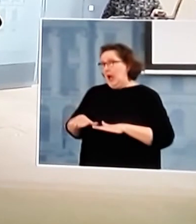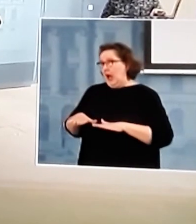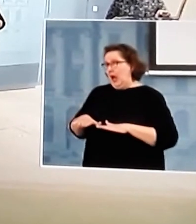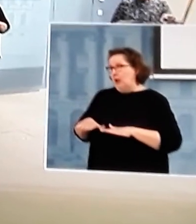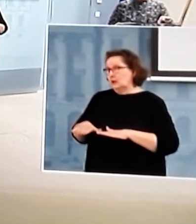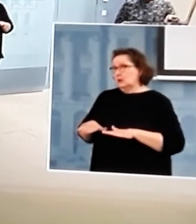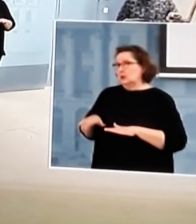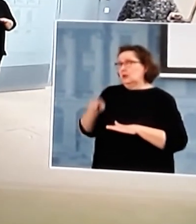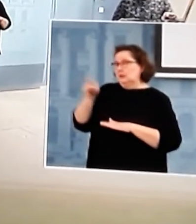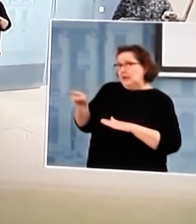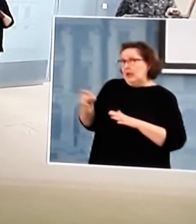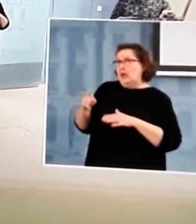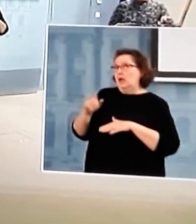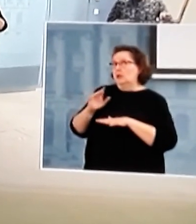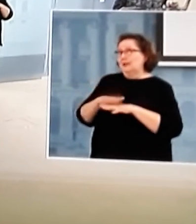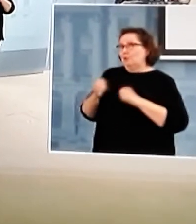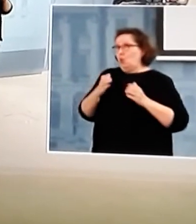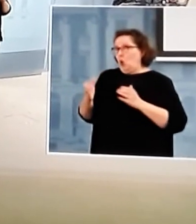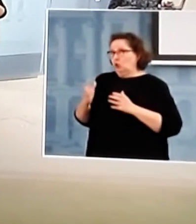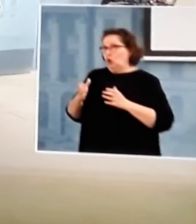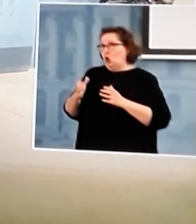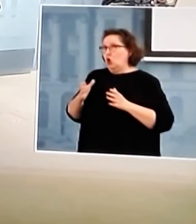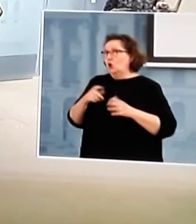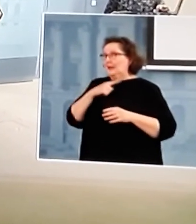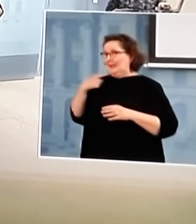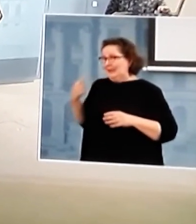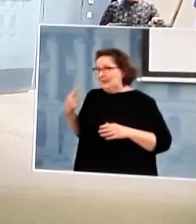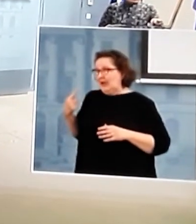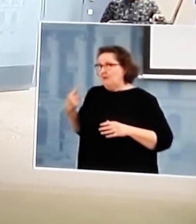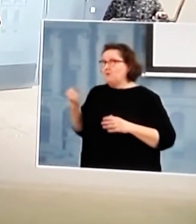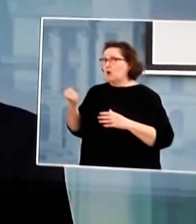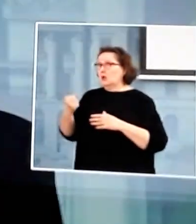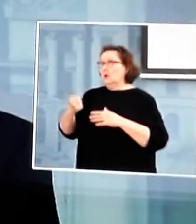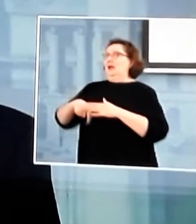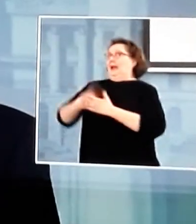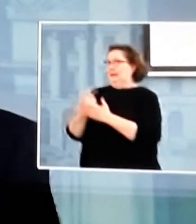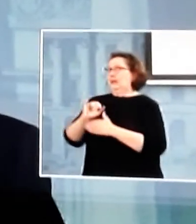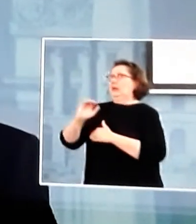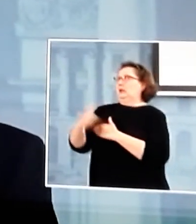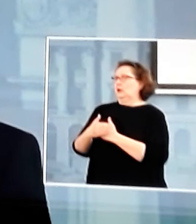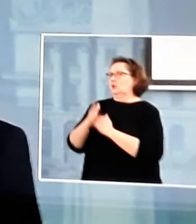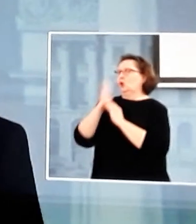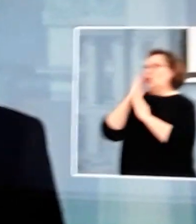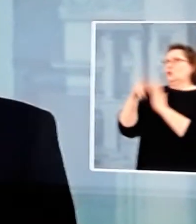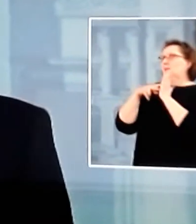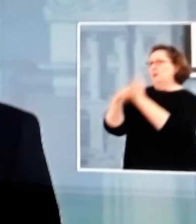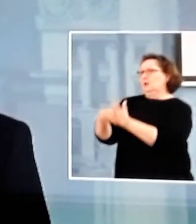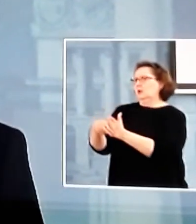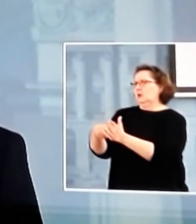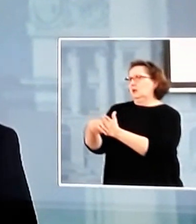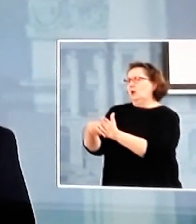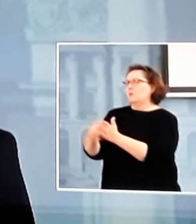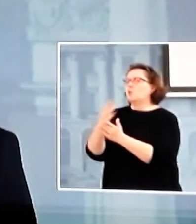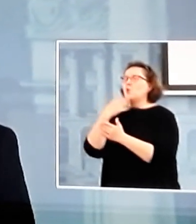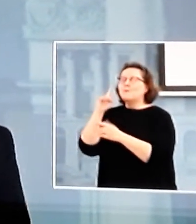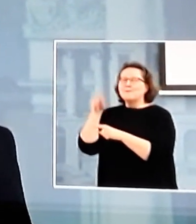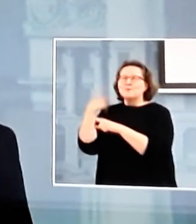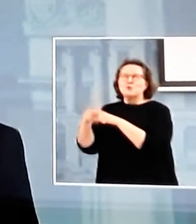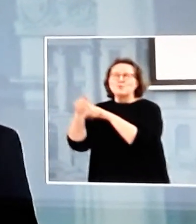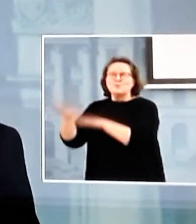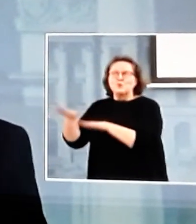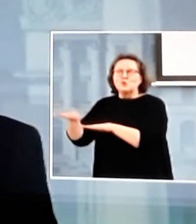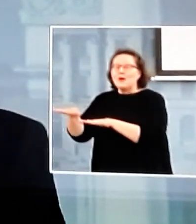terveydenhuoltojärjestelmän piiriin vai lähteekö välittömästi takaisin. Mutta heille mitään tällaista pakkoa tai velvollisuutta